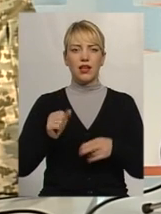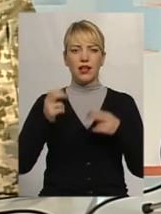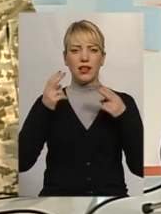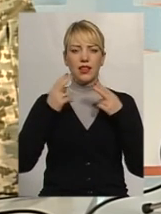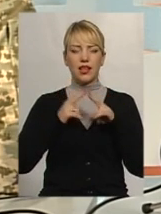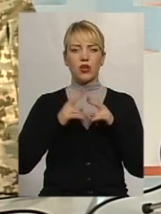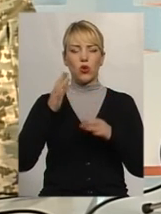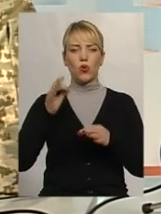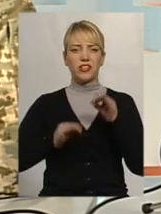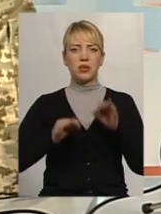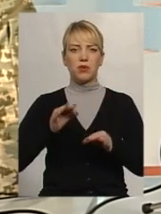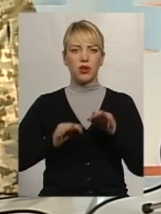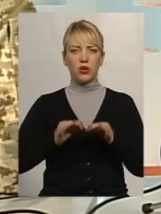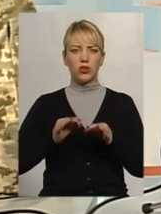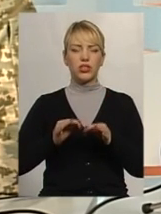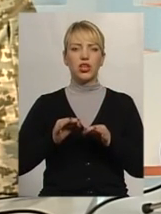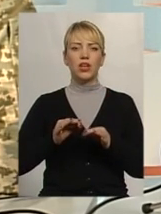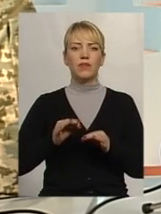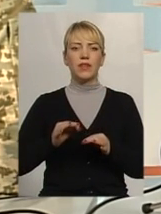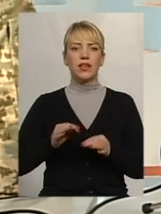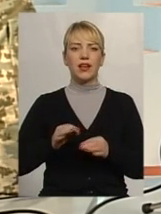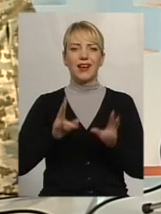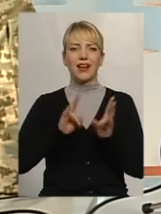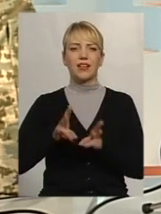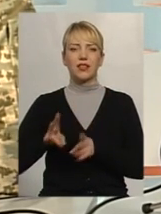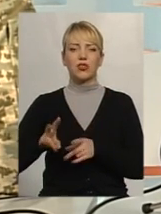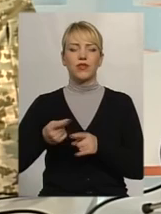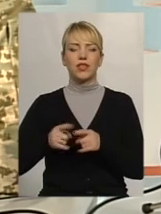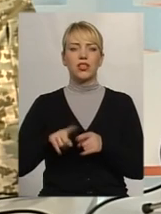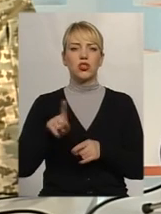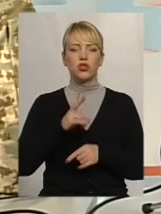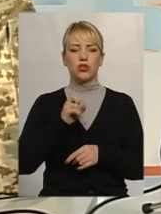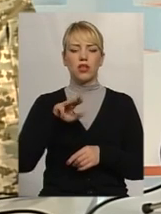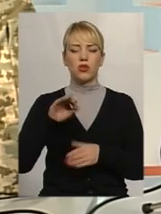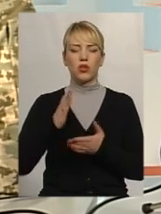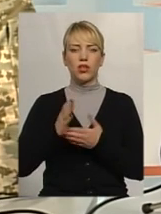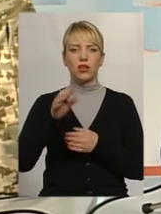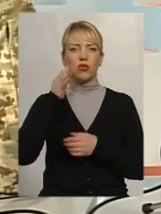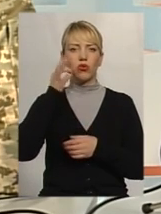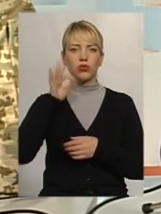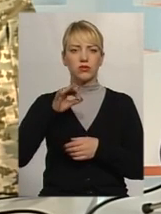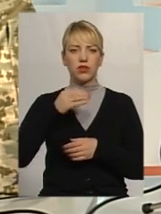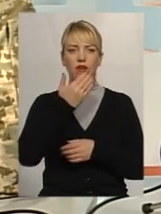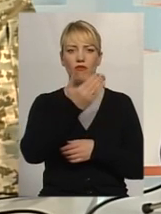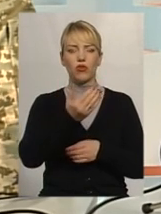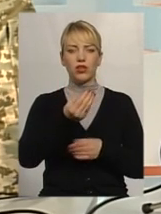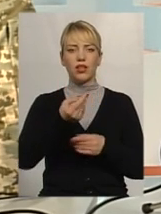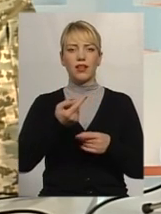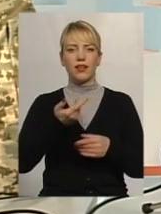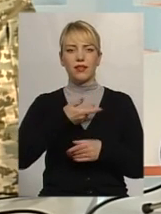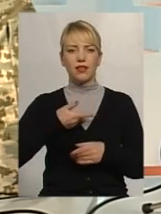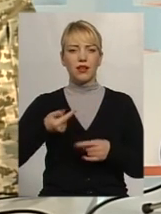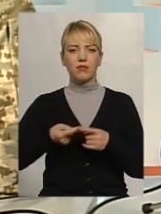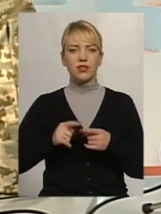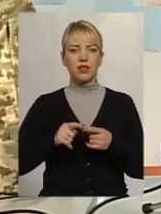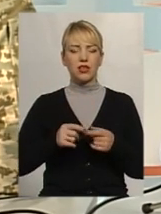і природні катастрофи. Тобто те, що НАТО володіє цим досвідом, вони нам цей досвід передають.